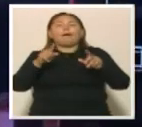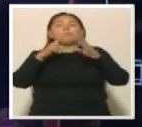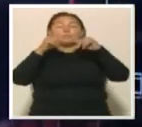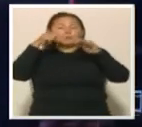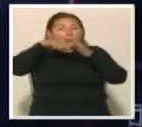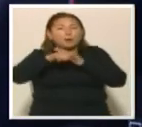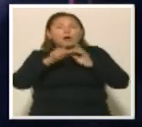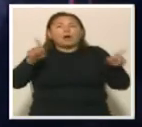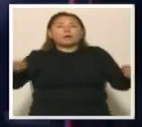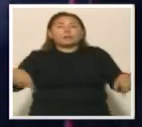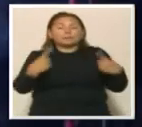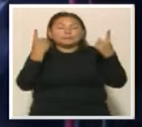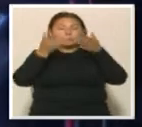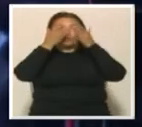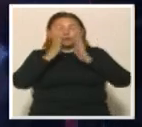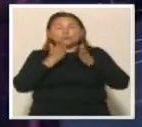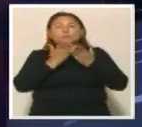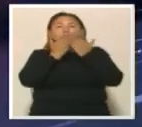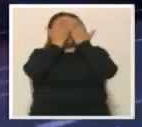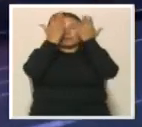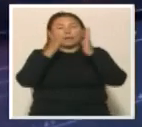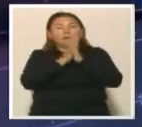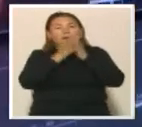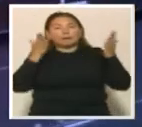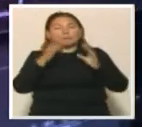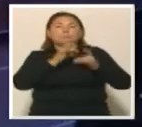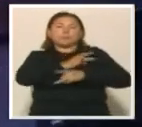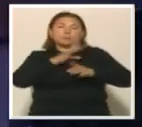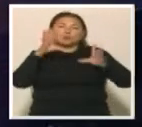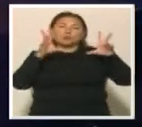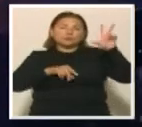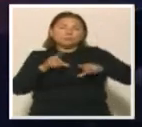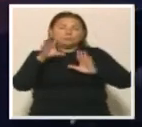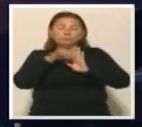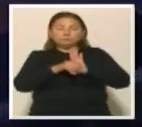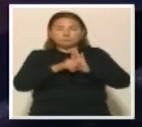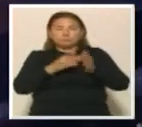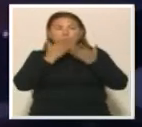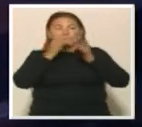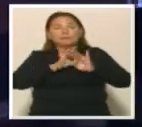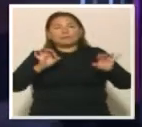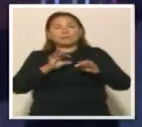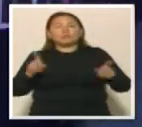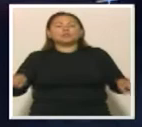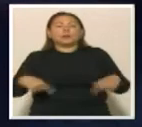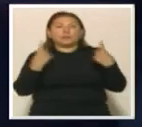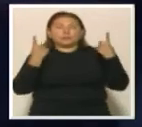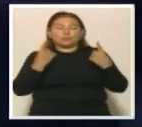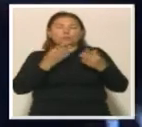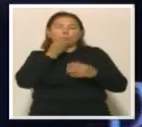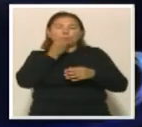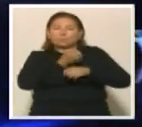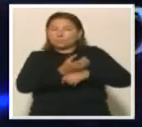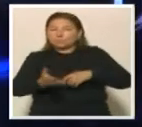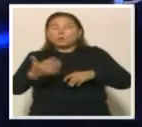По случаю маулитов в мечети читались проповеди, праздник включил в себя декламацию проповеди Корана, была также организована трапеза.